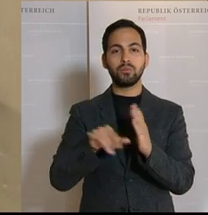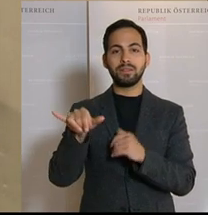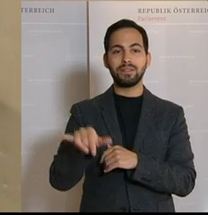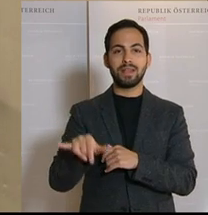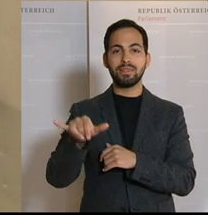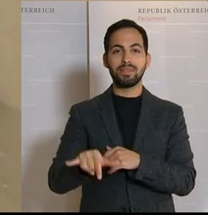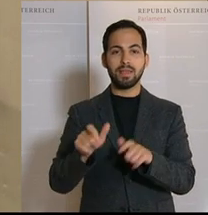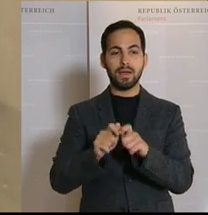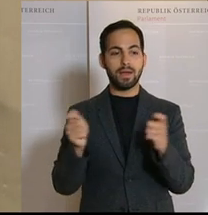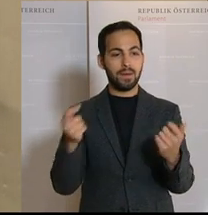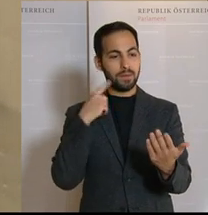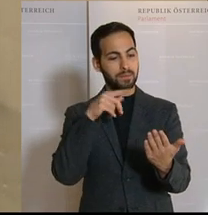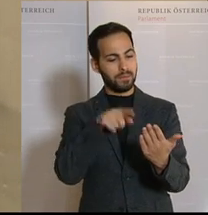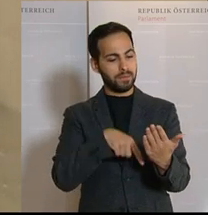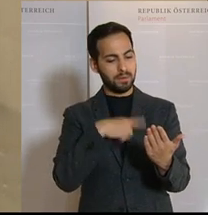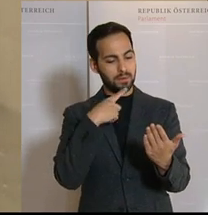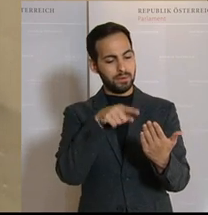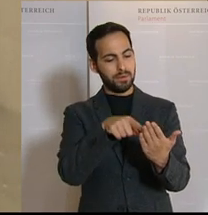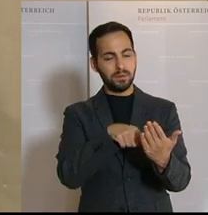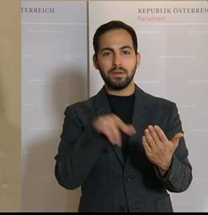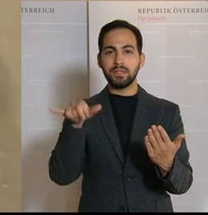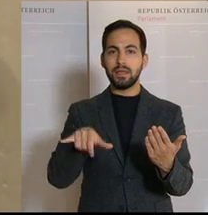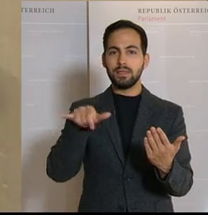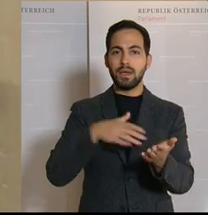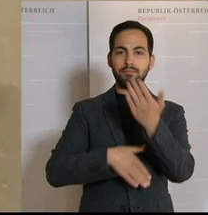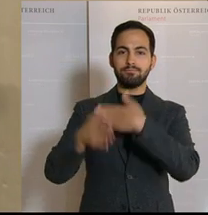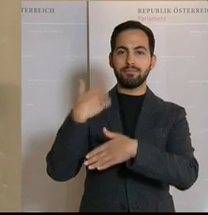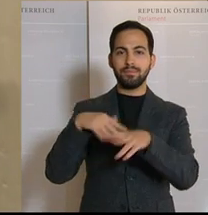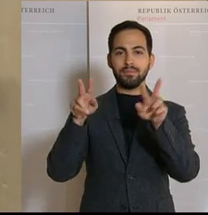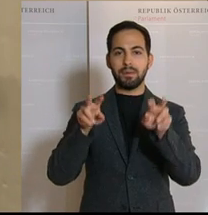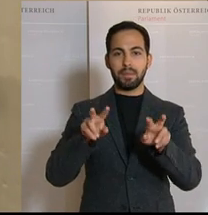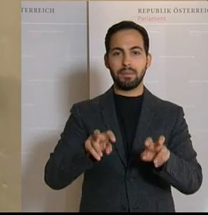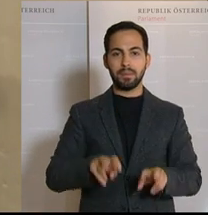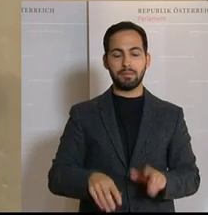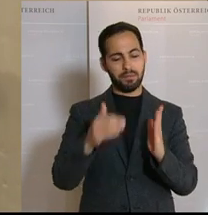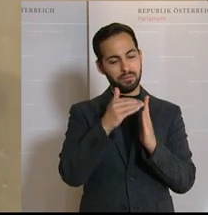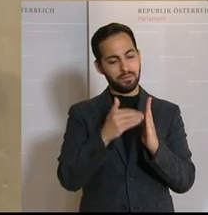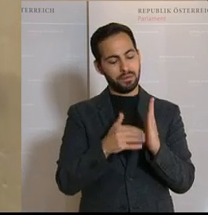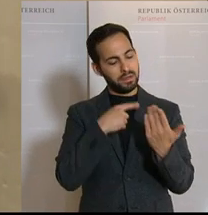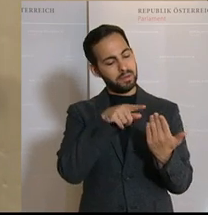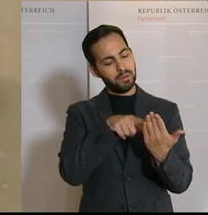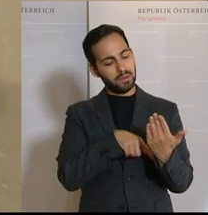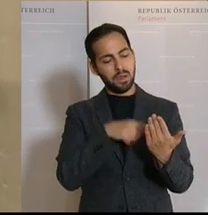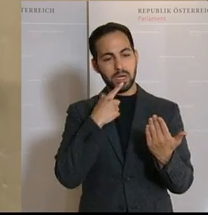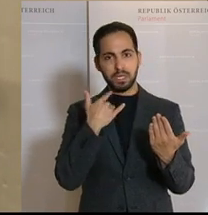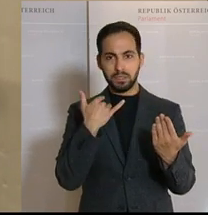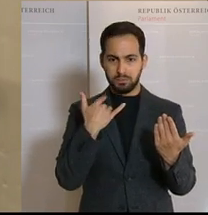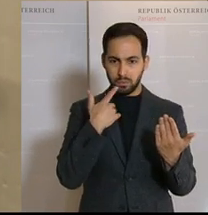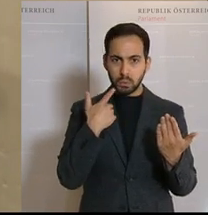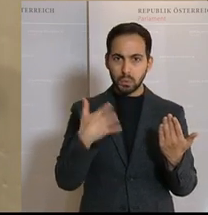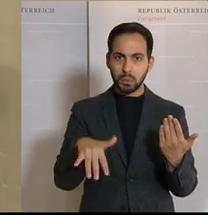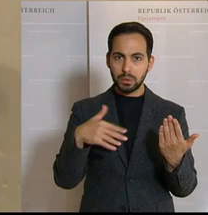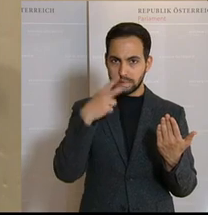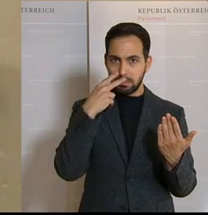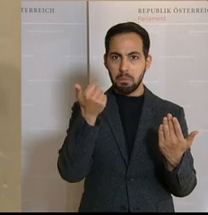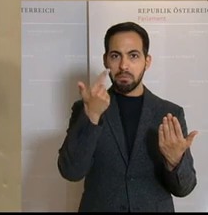uns da überlegen, welche Themen im Jänner uns beschäftigt haben, dann sehen wir, dass sich innerhalb von